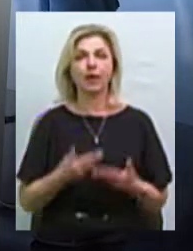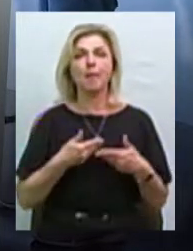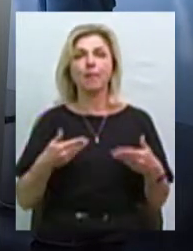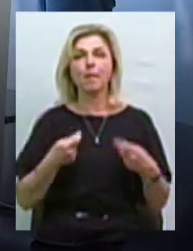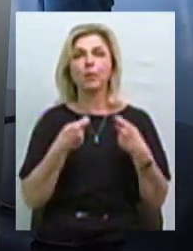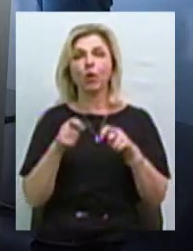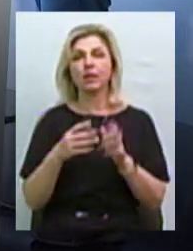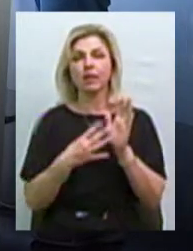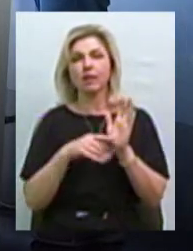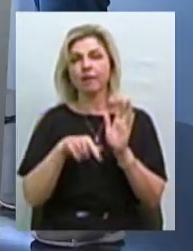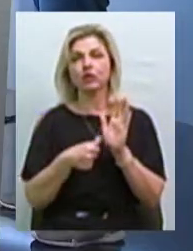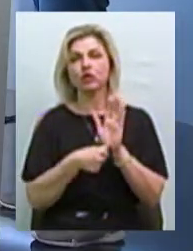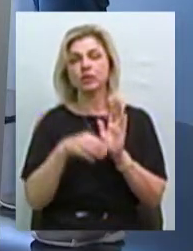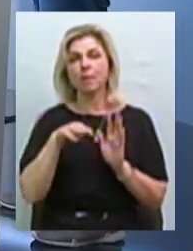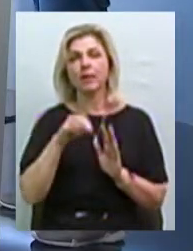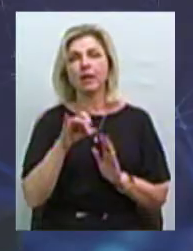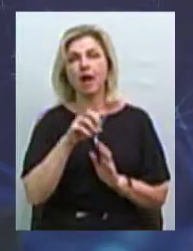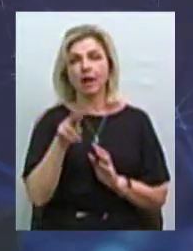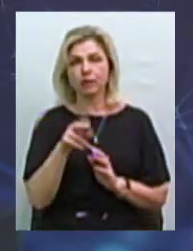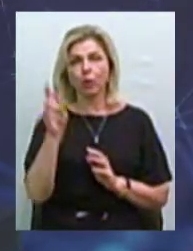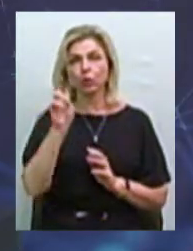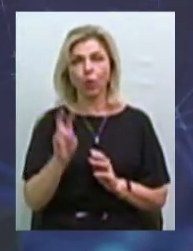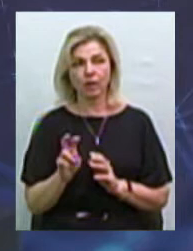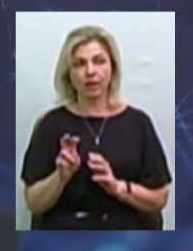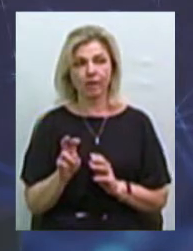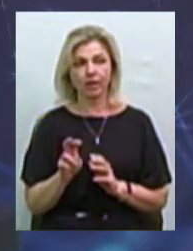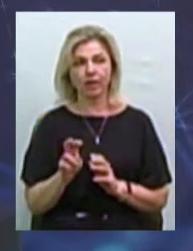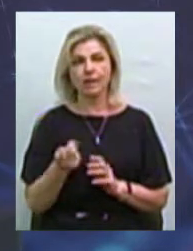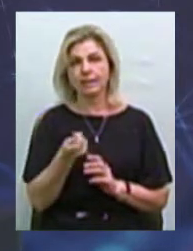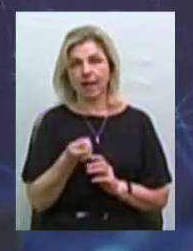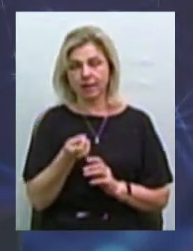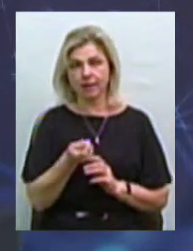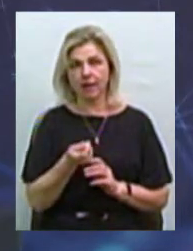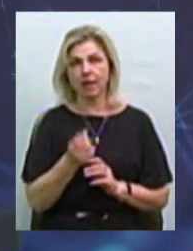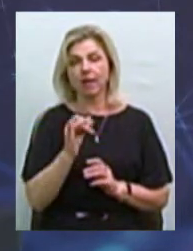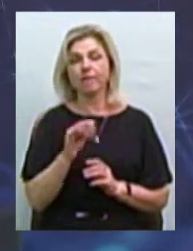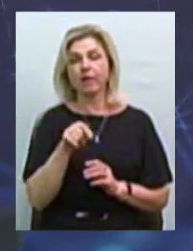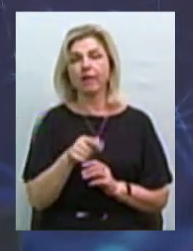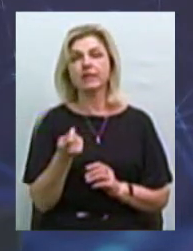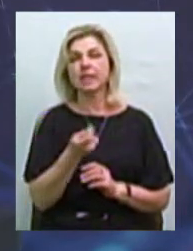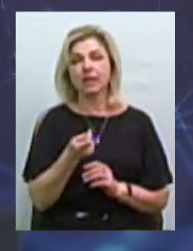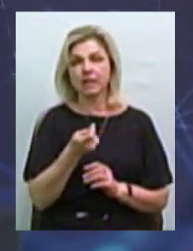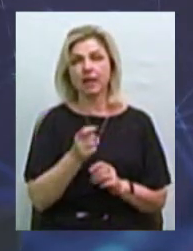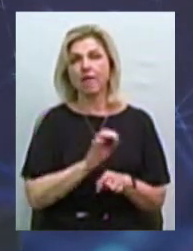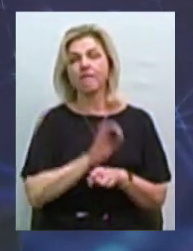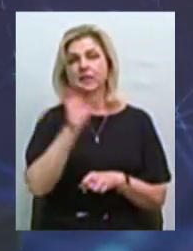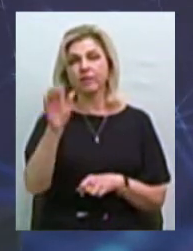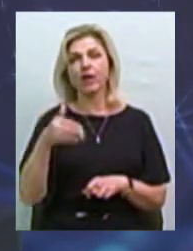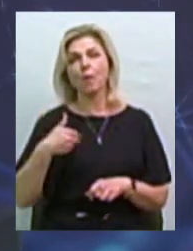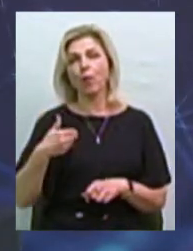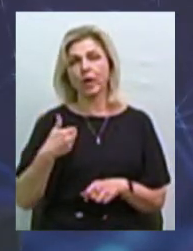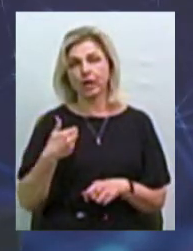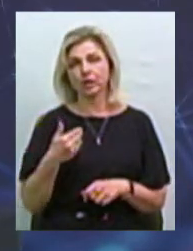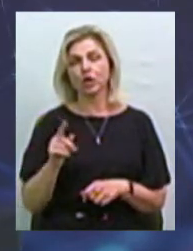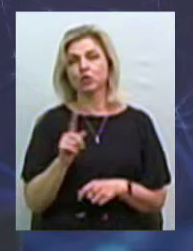на 9,6 мільярда доларів зерна. І в зерні вивезли поживних речовин,